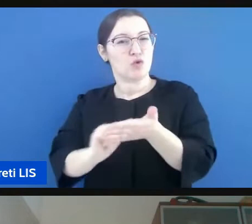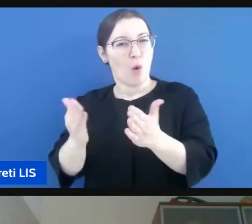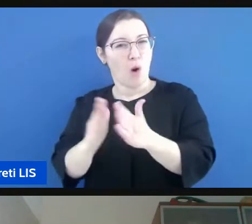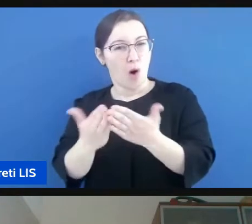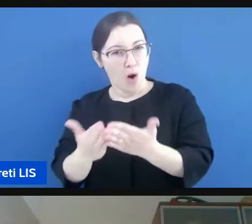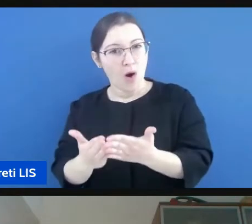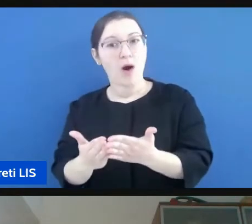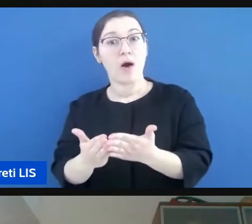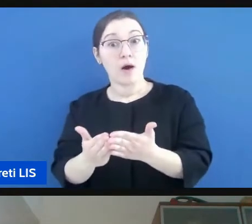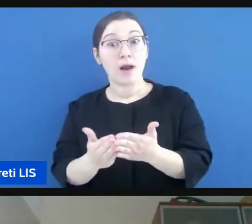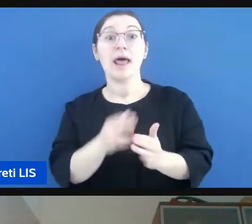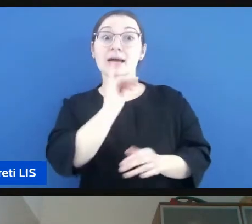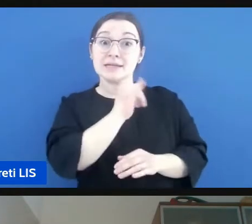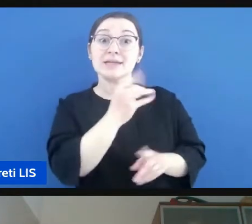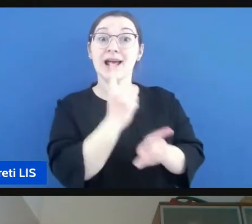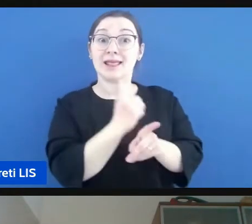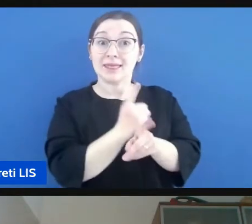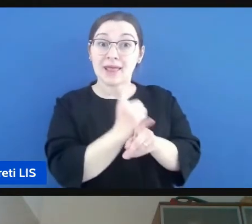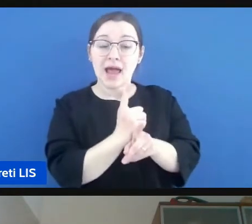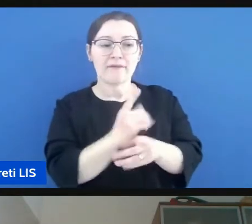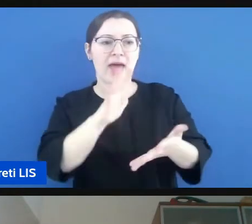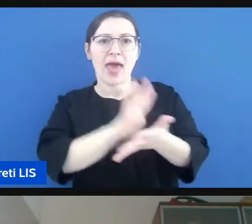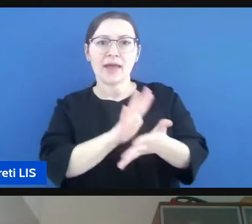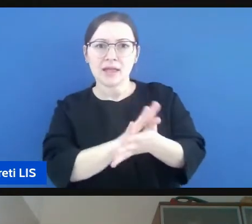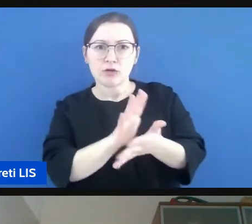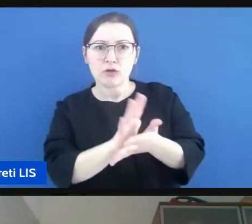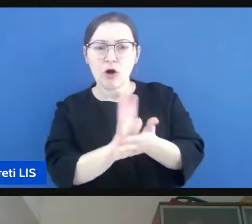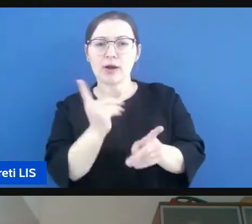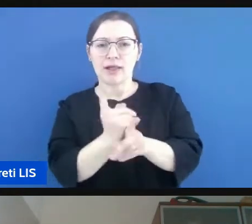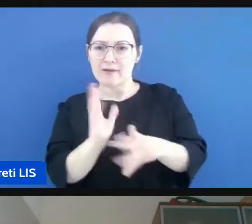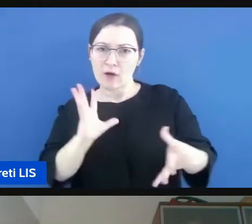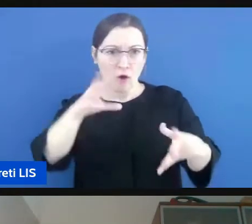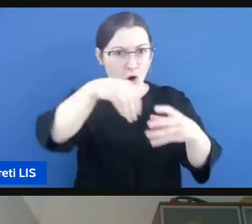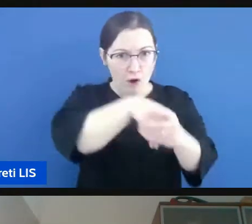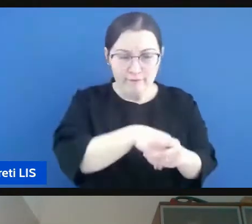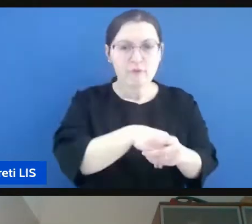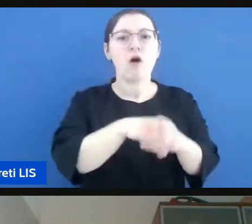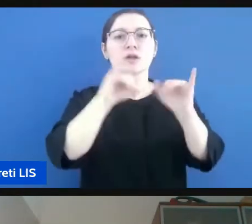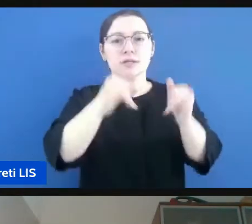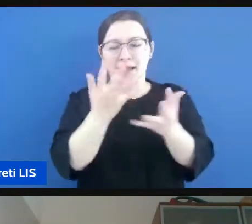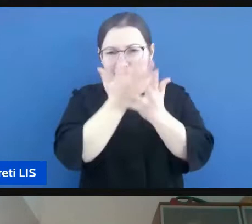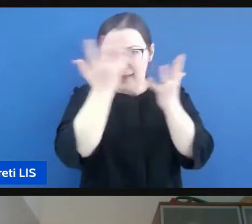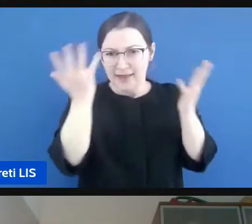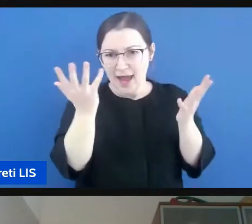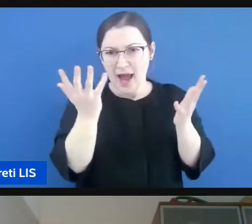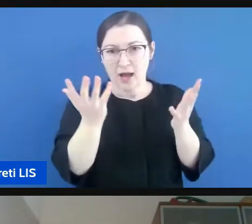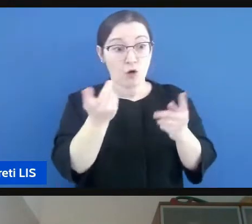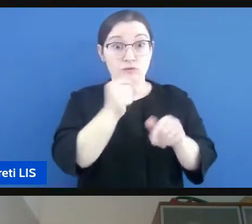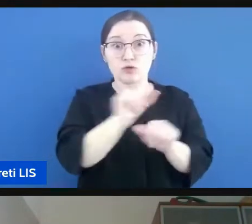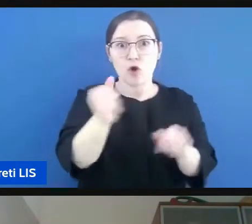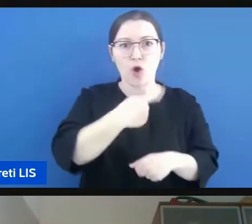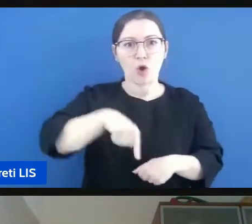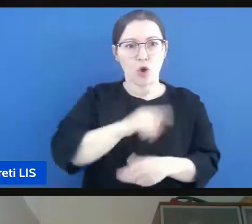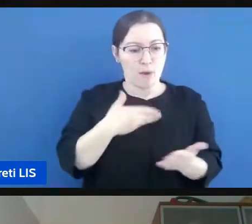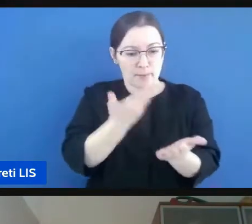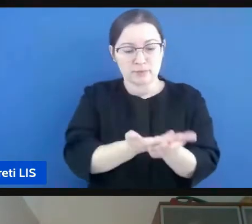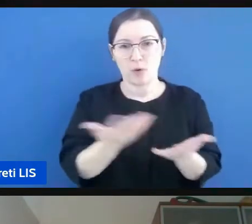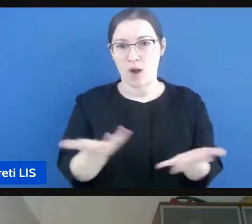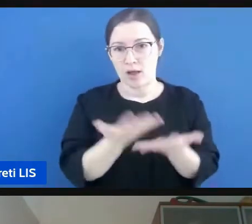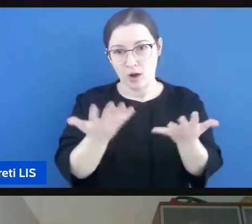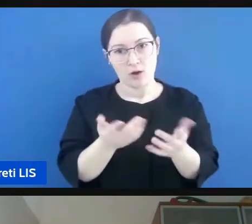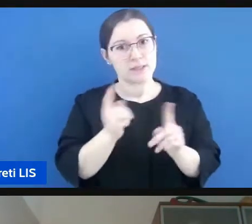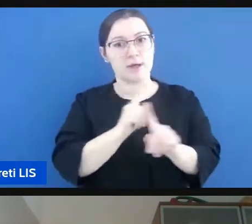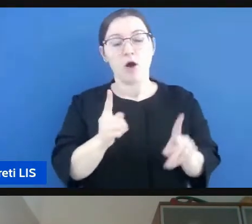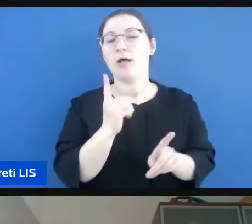coinvolgere l'editoria è chiaro cioè è ovvio non possiamo essere solo noi a proporle ma cioè